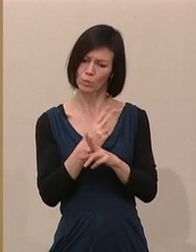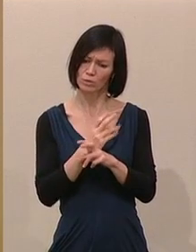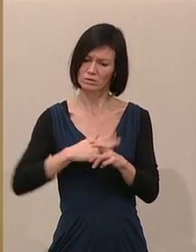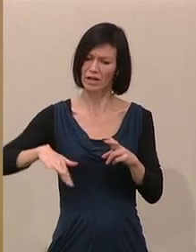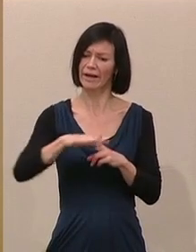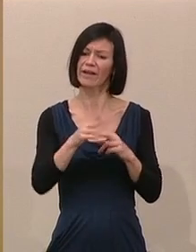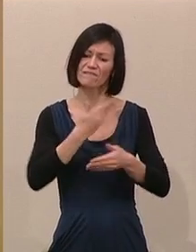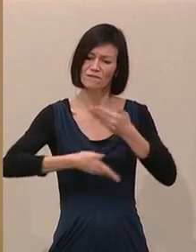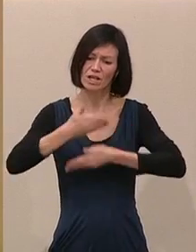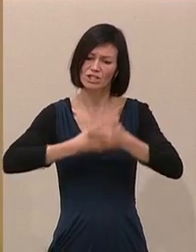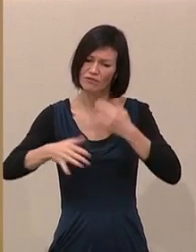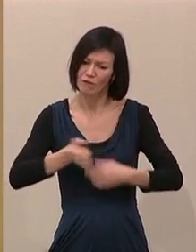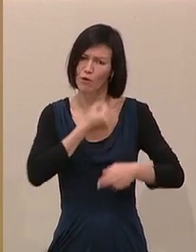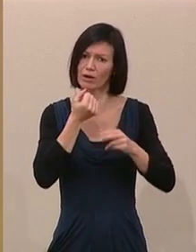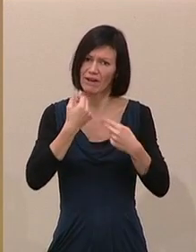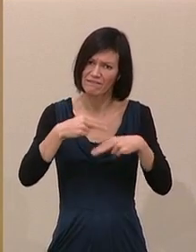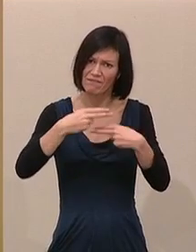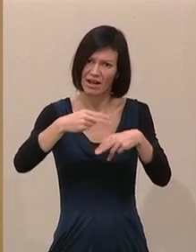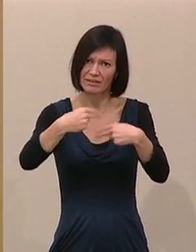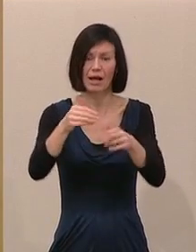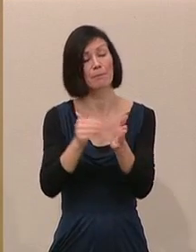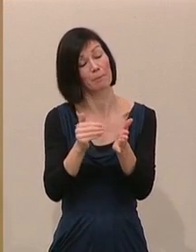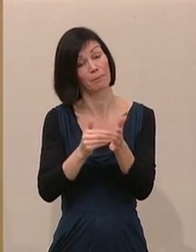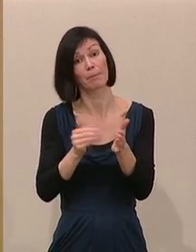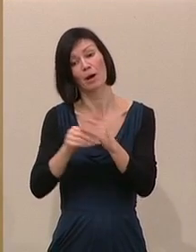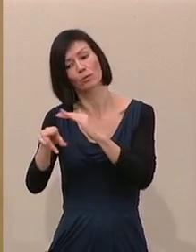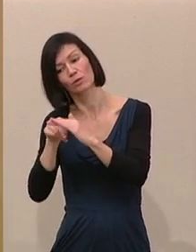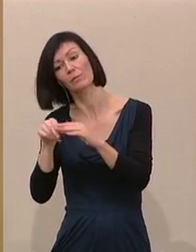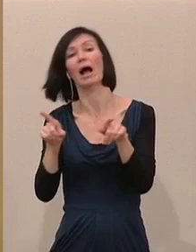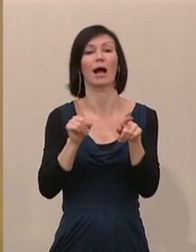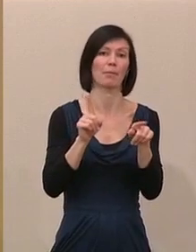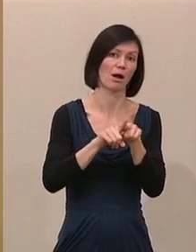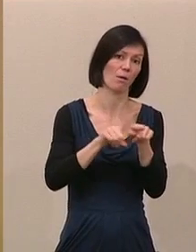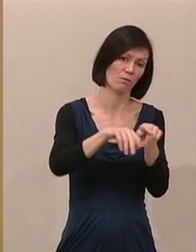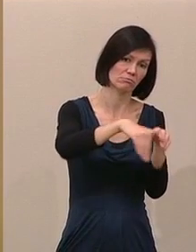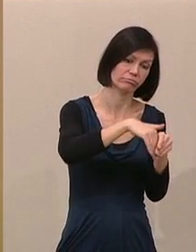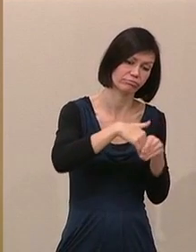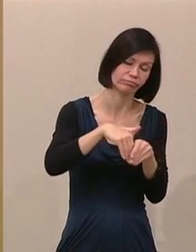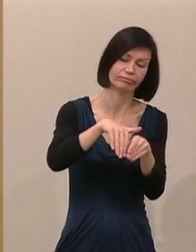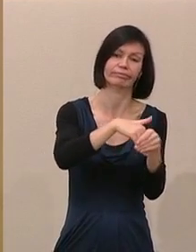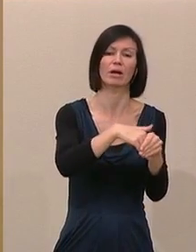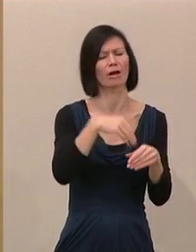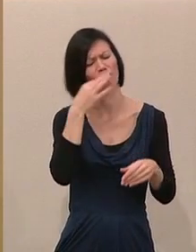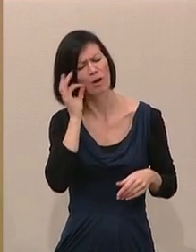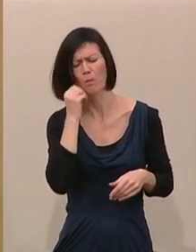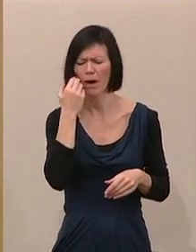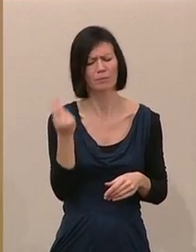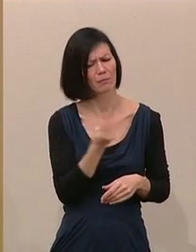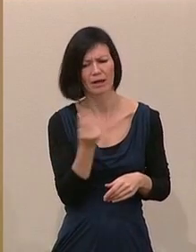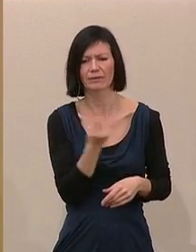kann, benötigen Unternehmen und Arbeitnehmer, sowohl Frauen als auch Männer, einen